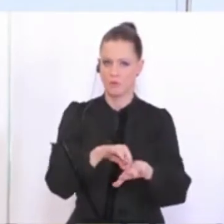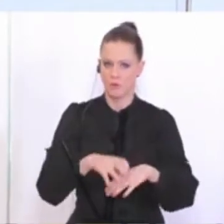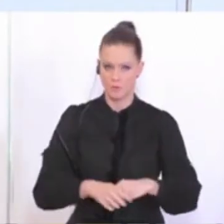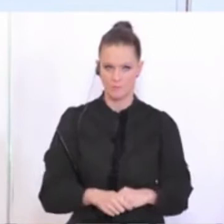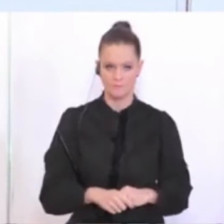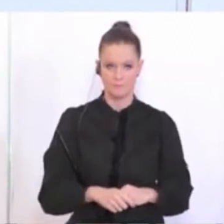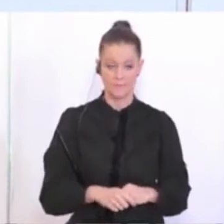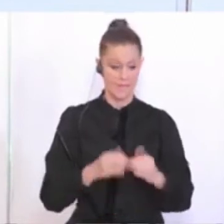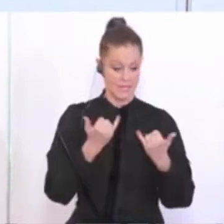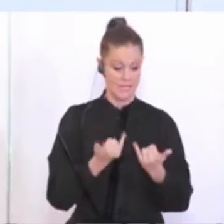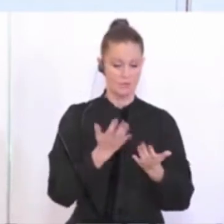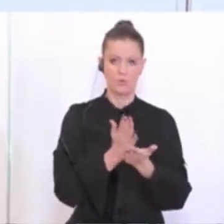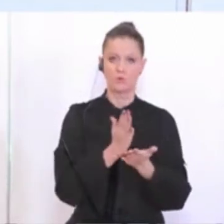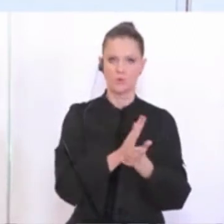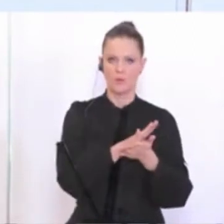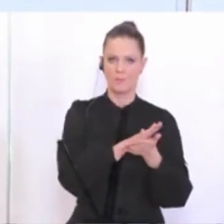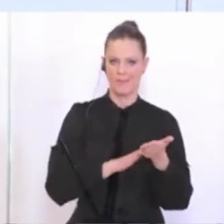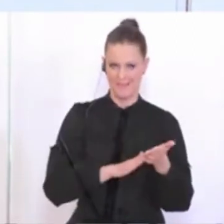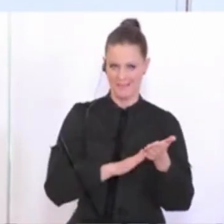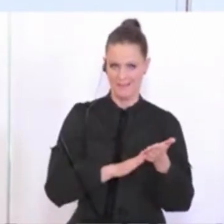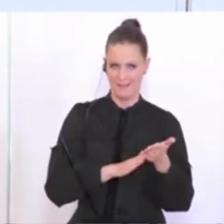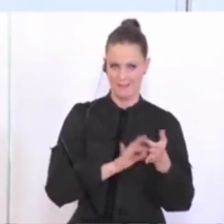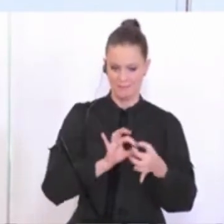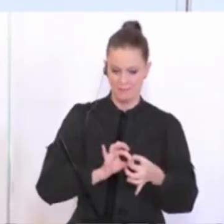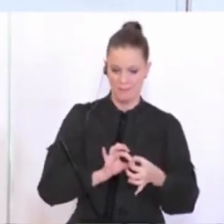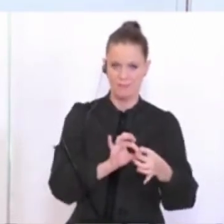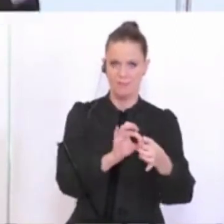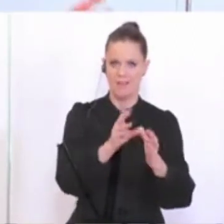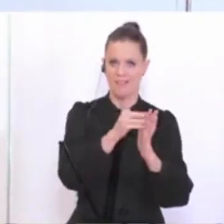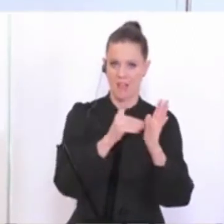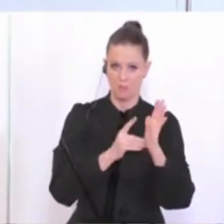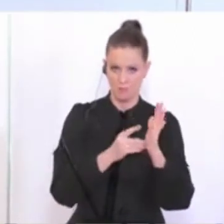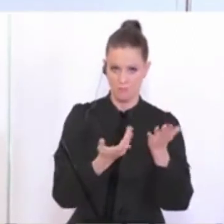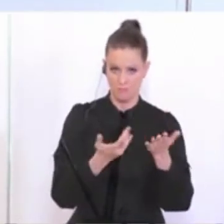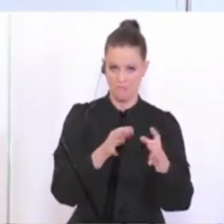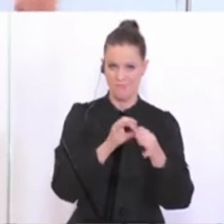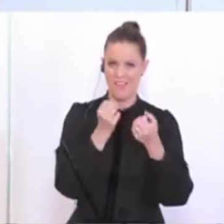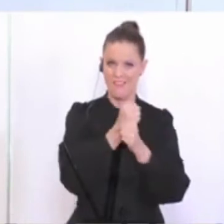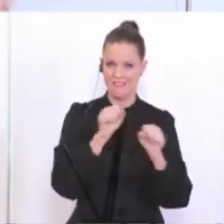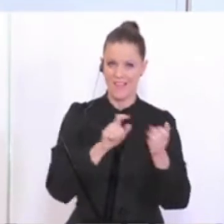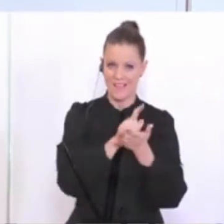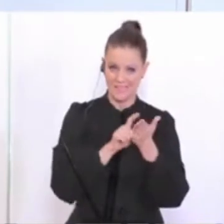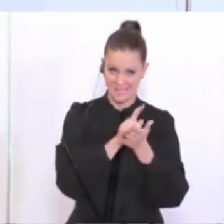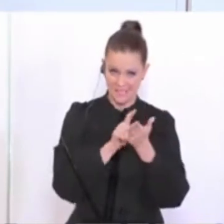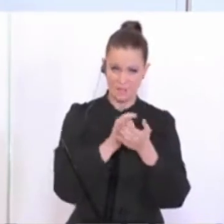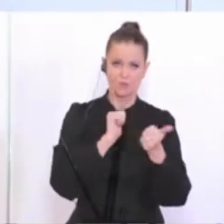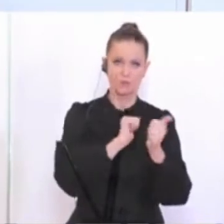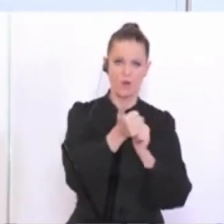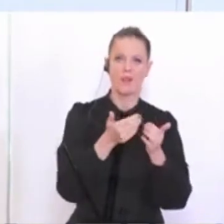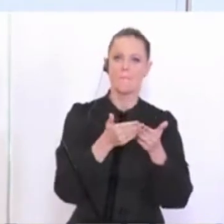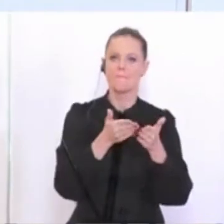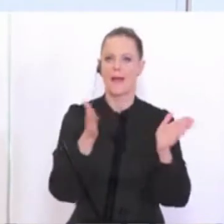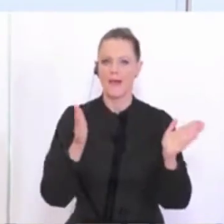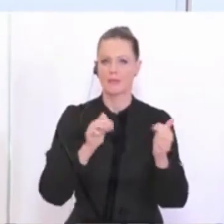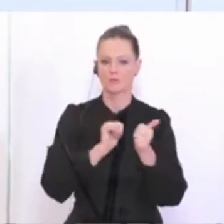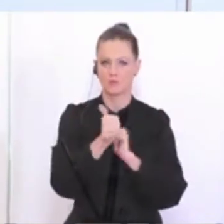beginnen. Das führt mich zum Datum. Das was Freizeitsport betrifft und Breitensport bezieht